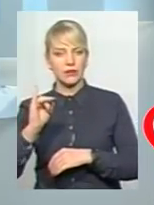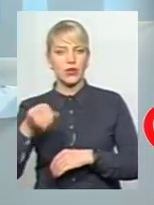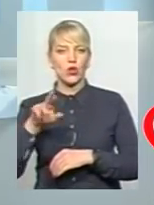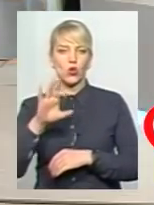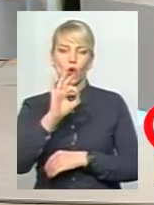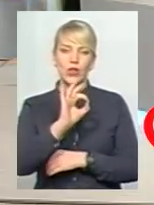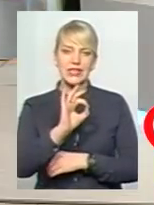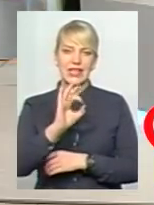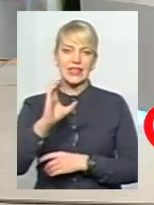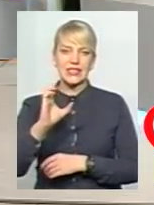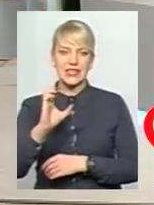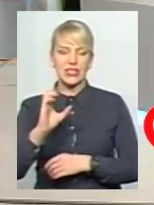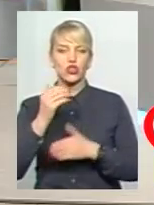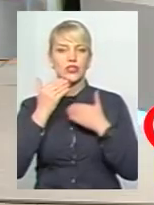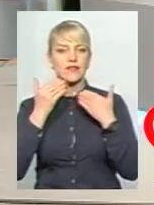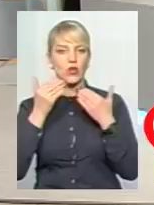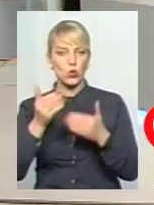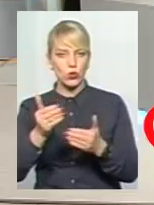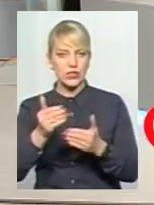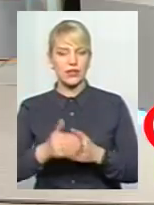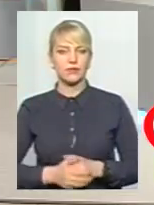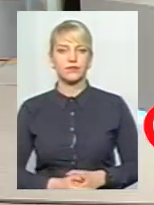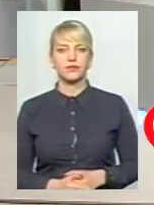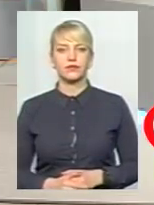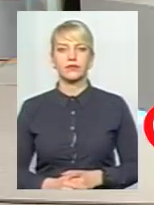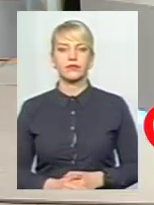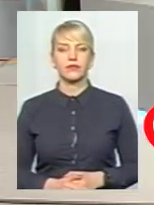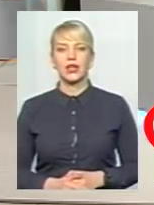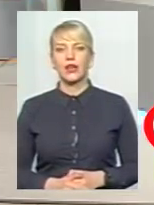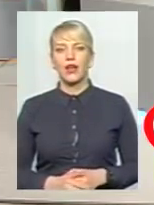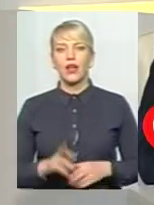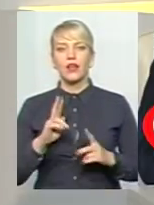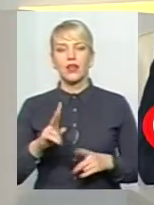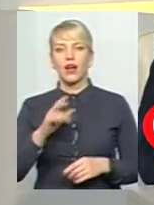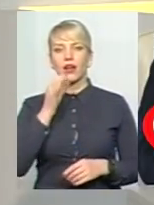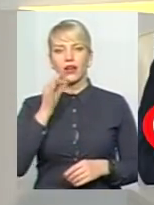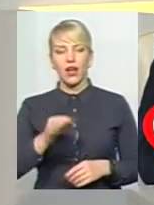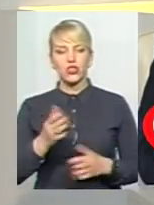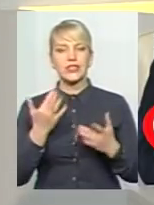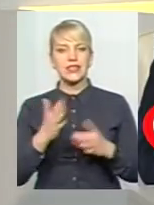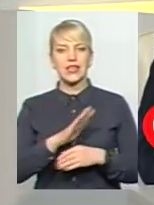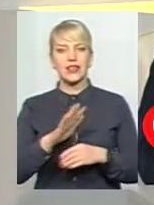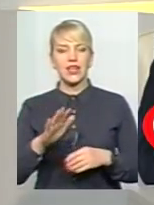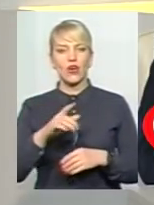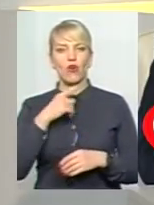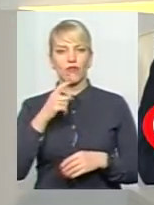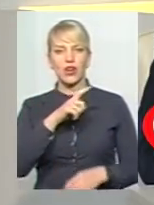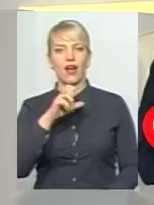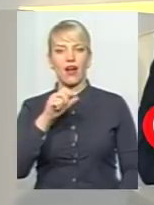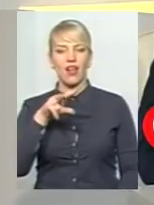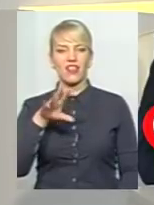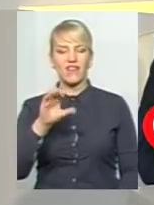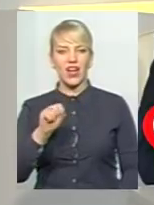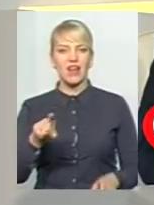Олександра Сергійовича звернутися. Як кажуть, скільки не горює халва, все одно